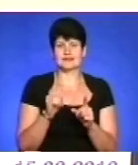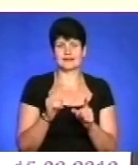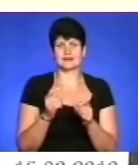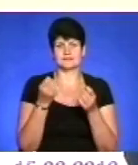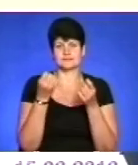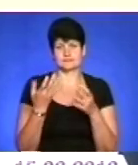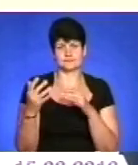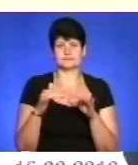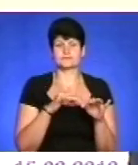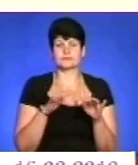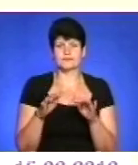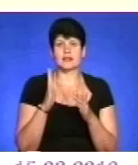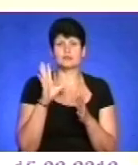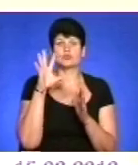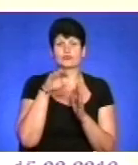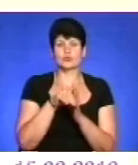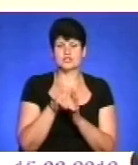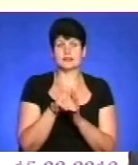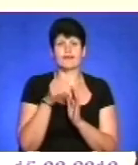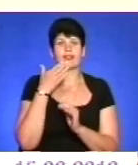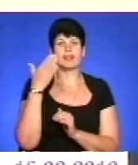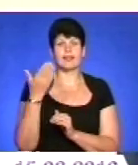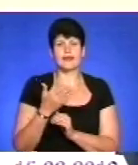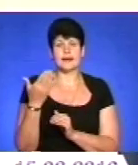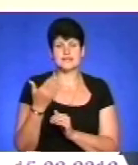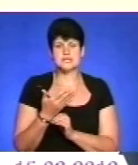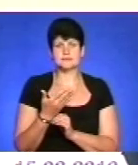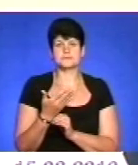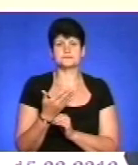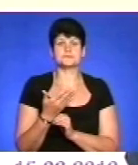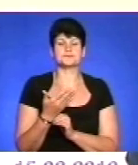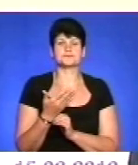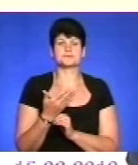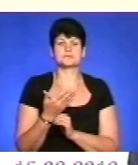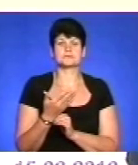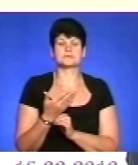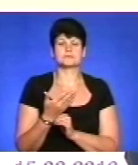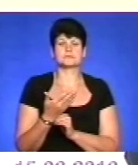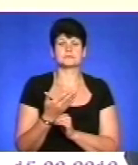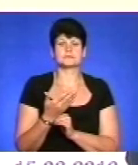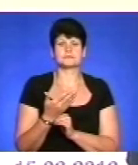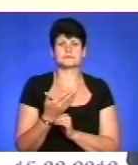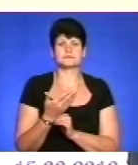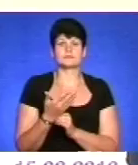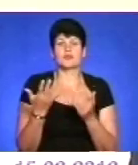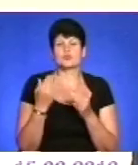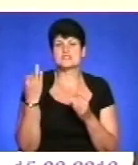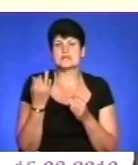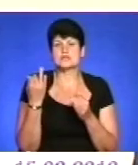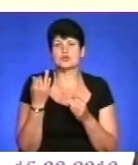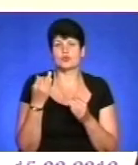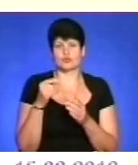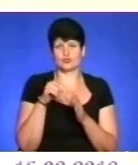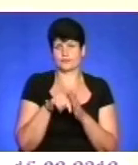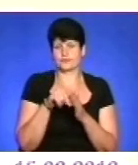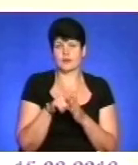захід, який буде включати в собі лекції, якусь історіографію,